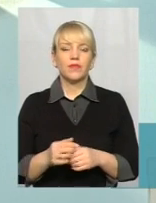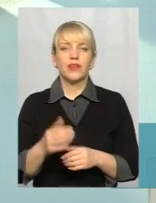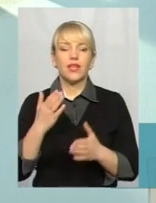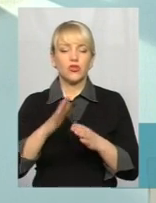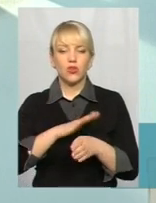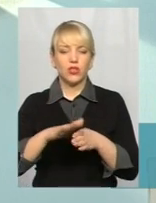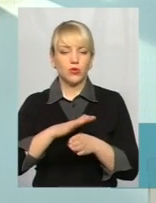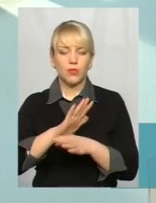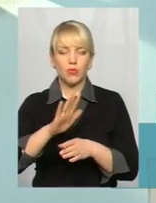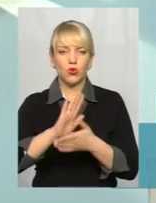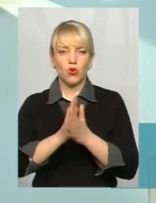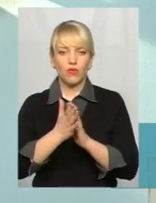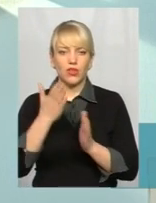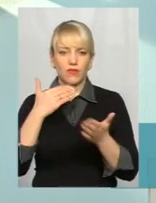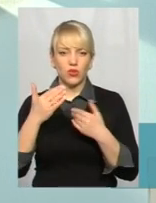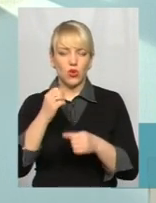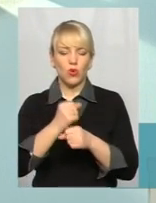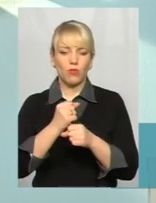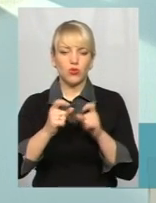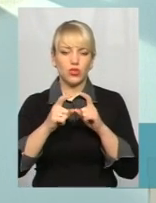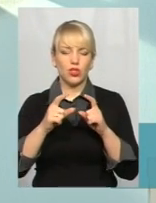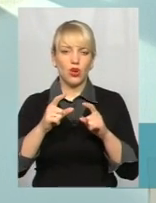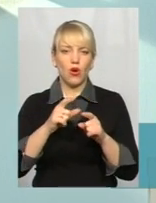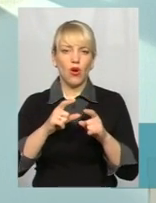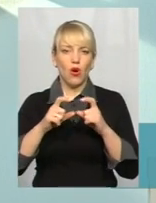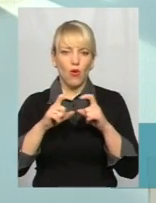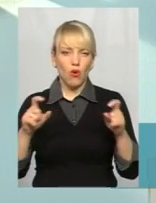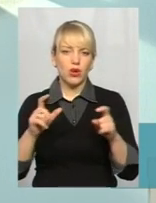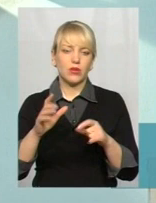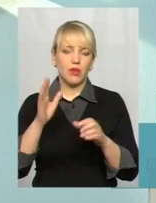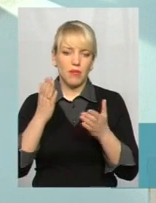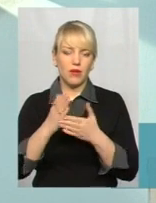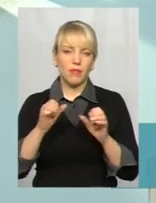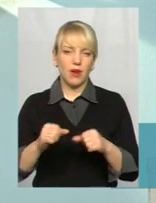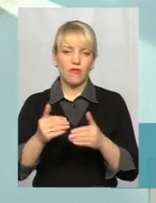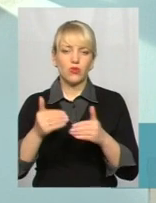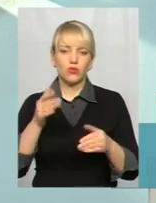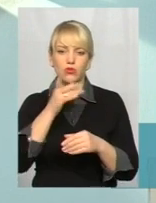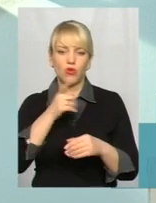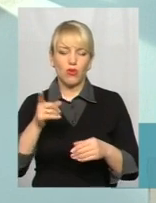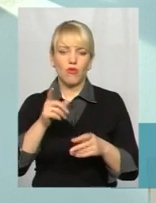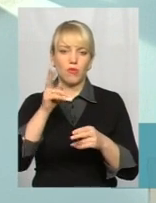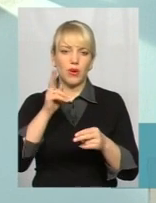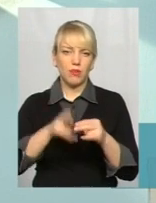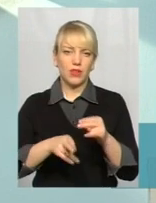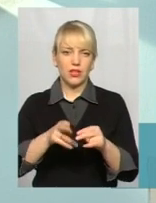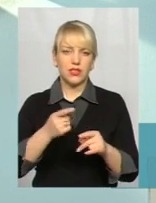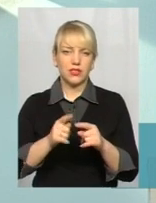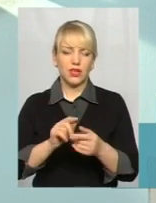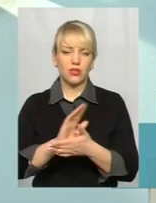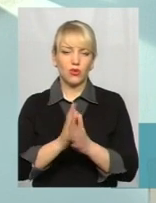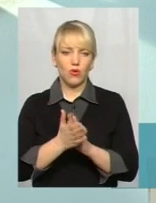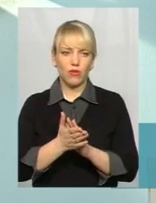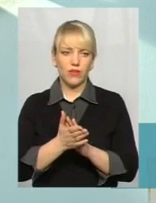робочий орган, тобто управління архітектури та містобудування, буде вправі так само достроково припиняти договір і анульовувати дозвіл виходити на рішення